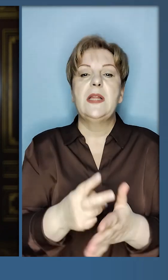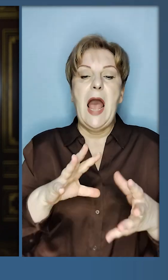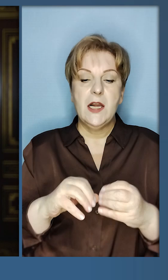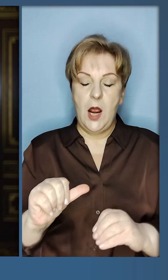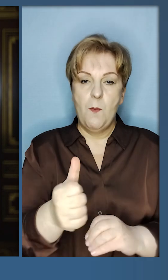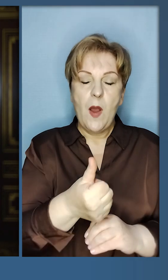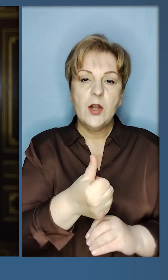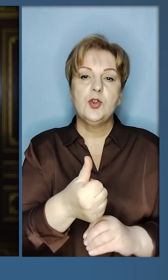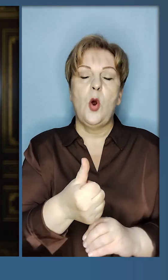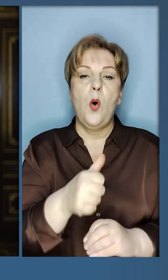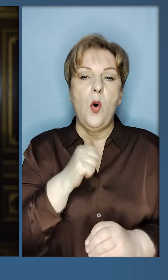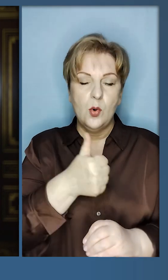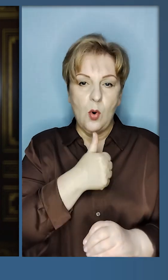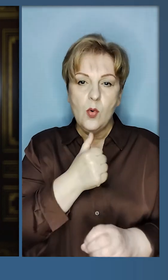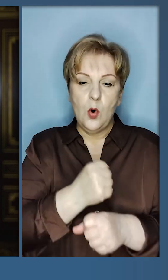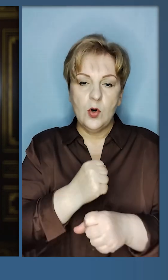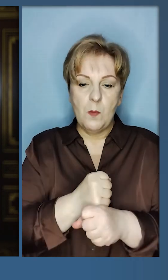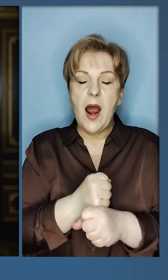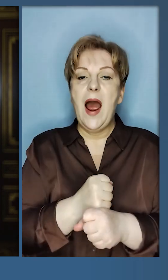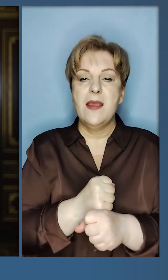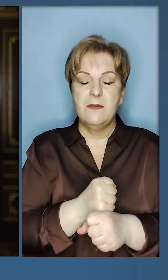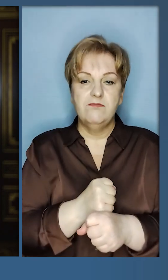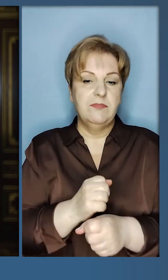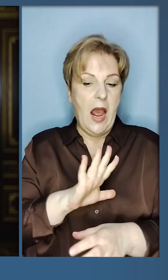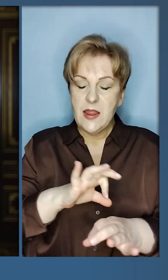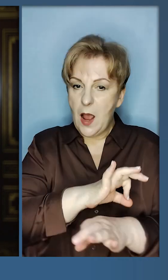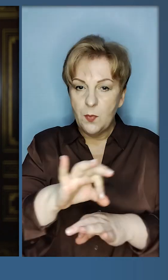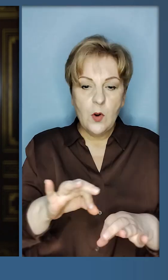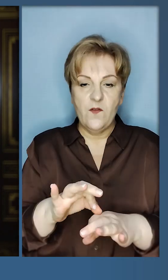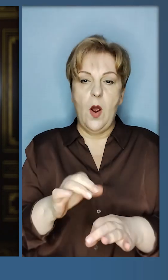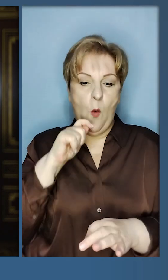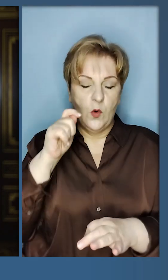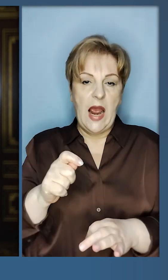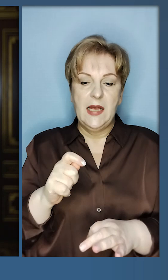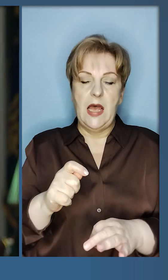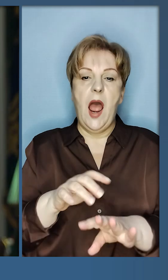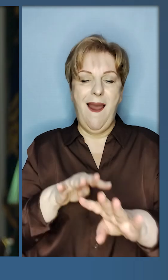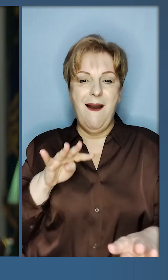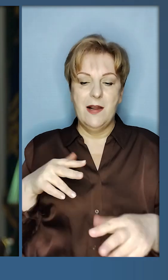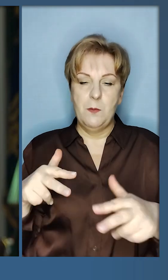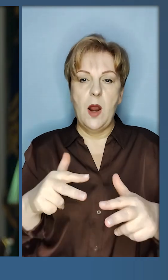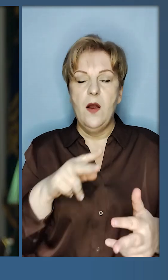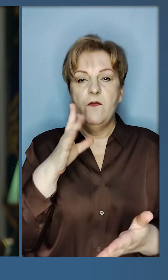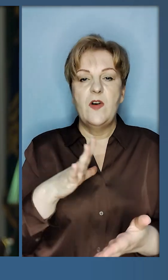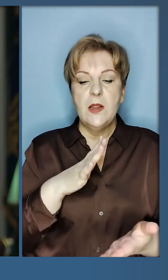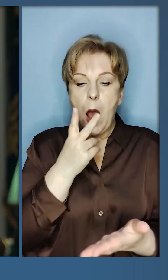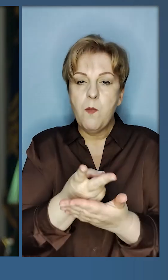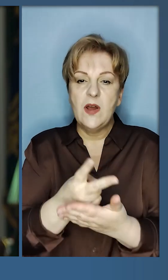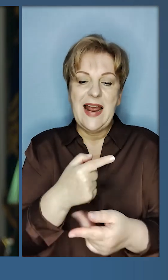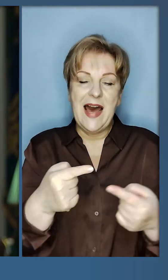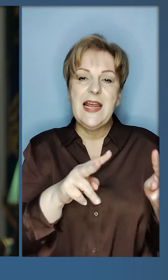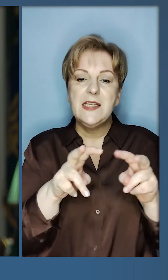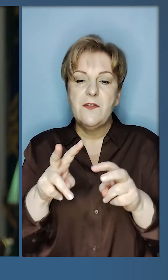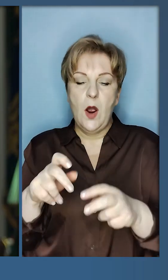результати першого року армії дронів. Вже не проєкту, а реальної української армії дронів. Відбулася презентація різних